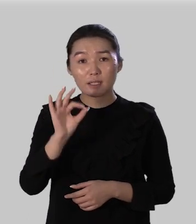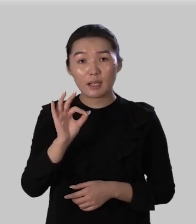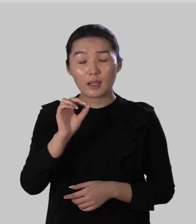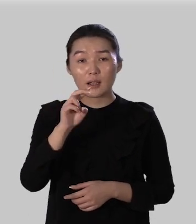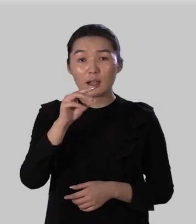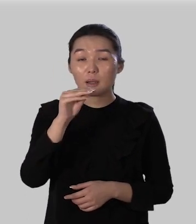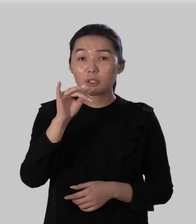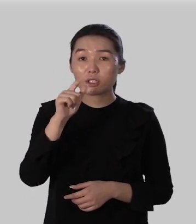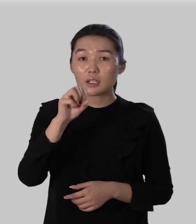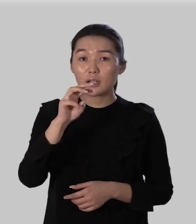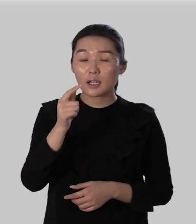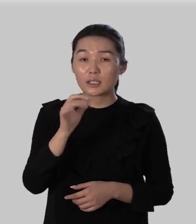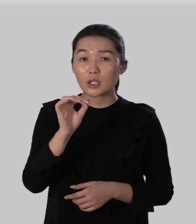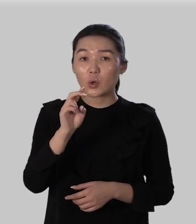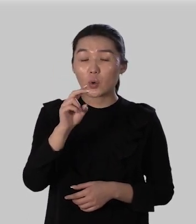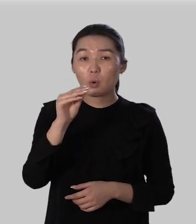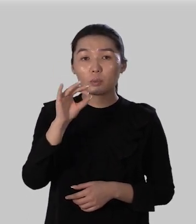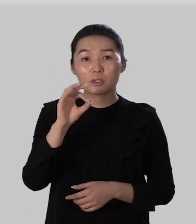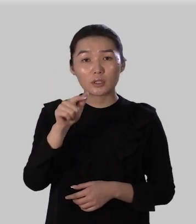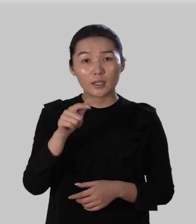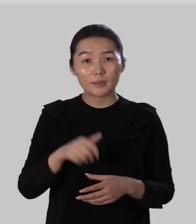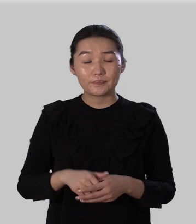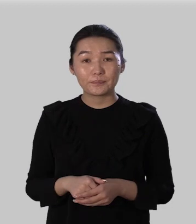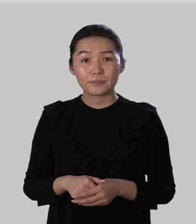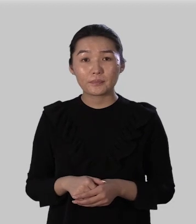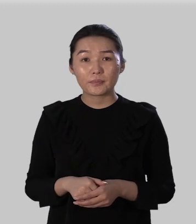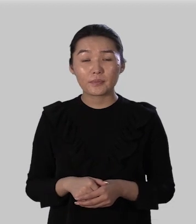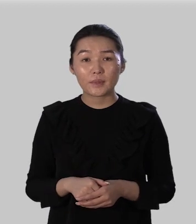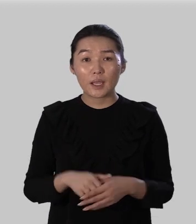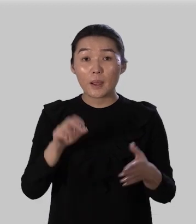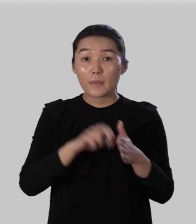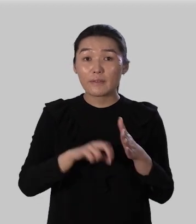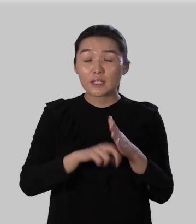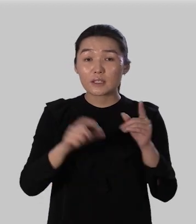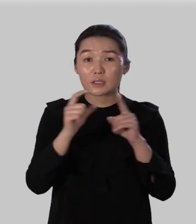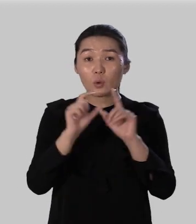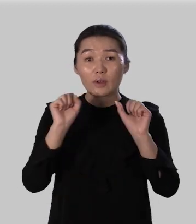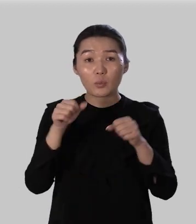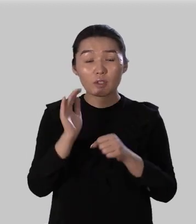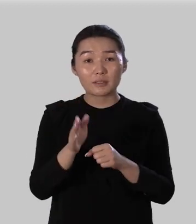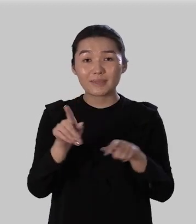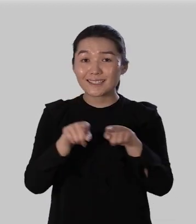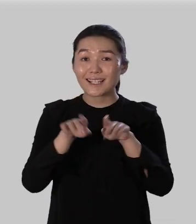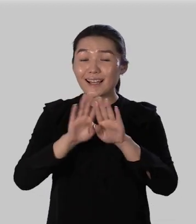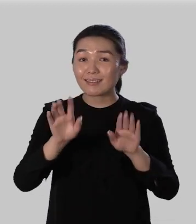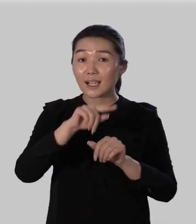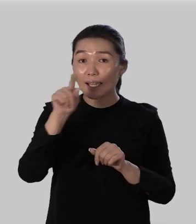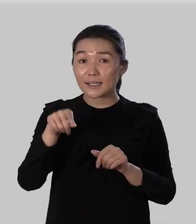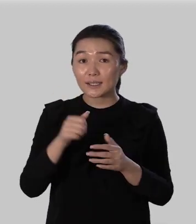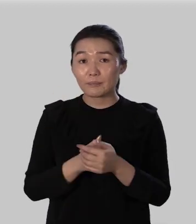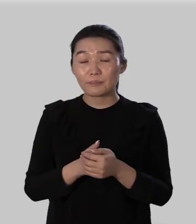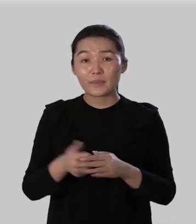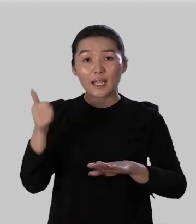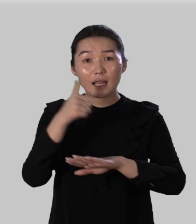обжигать обжиг проверочное слово может быть и неоднокоренным